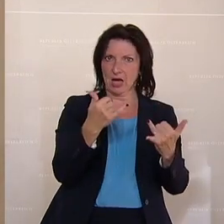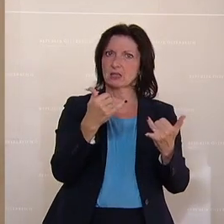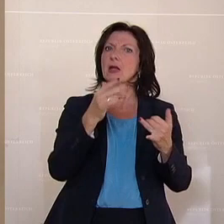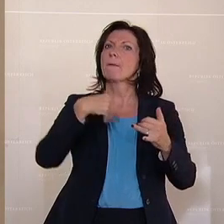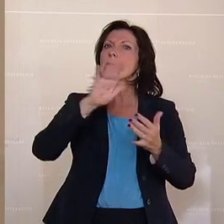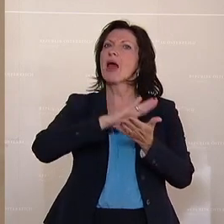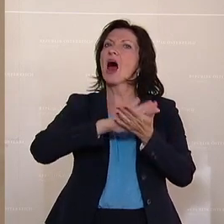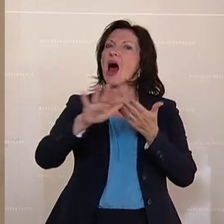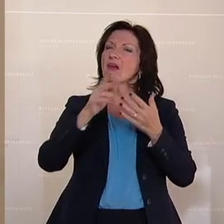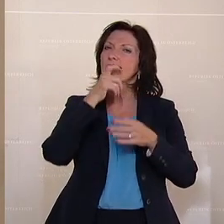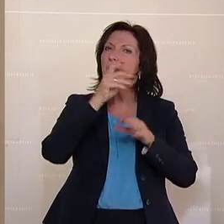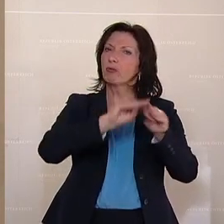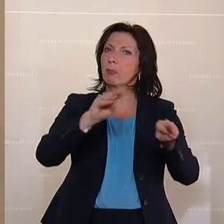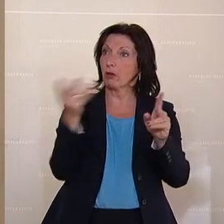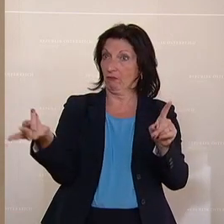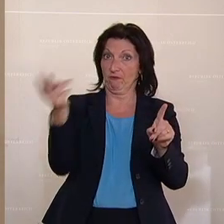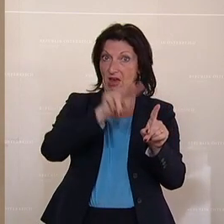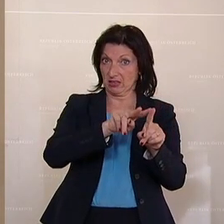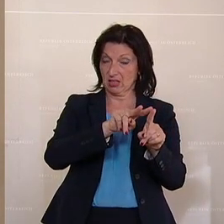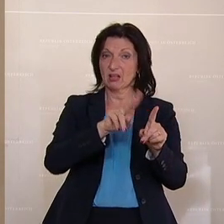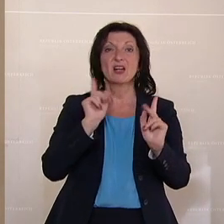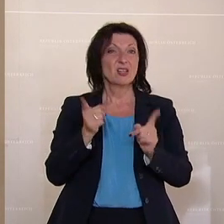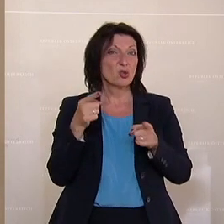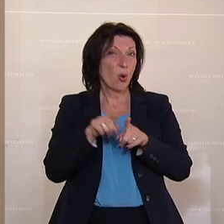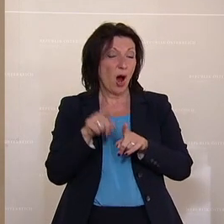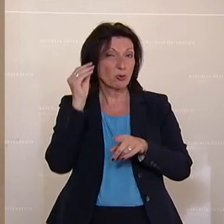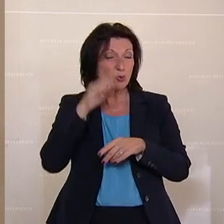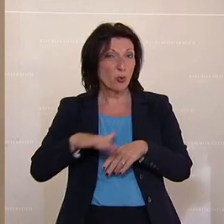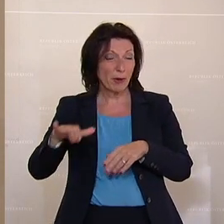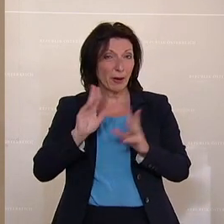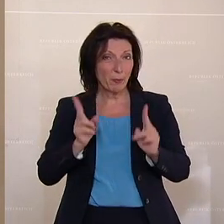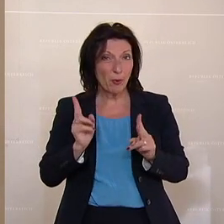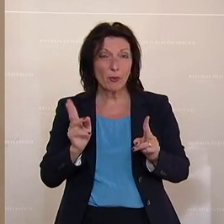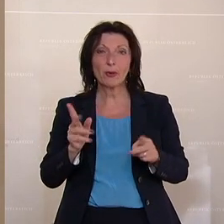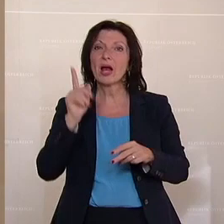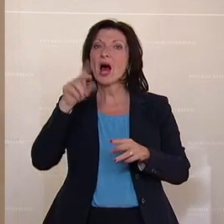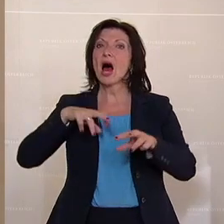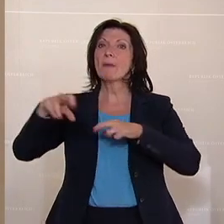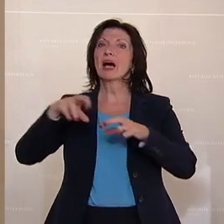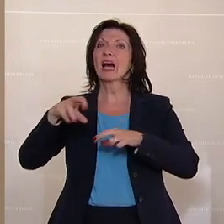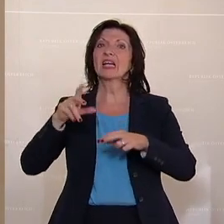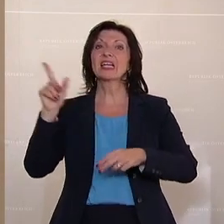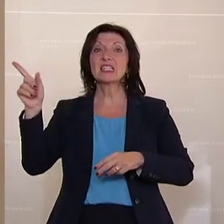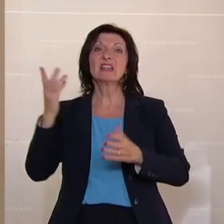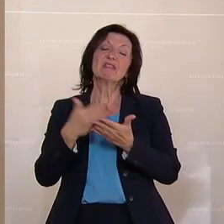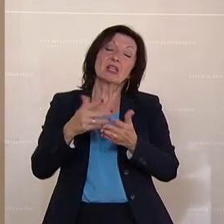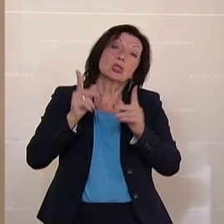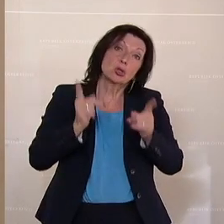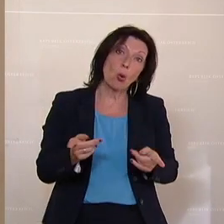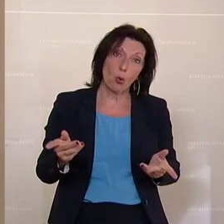das sollte grundsätzlich auch in den Schulen so möglich sein. Aber was tut die Regierung nicht oder was sollte die